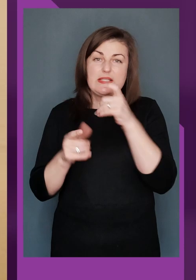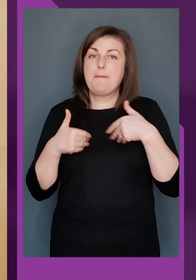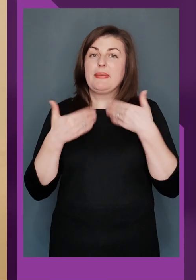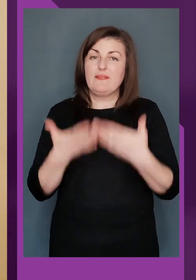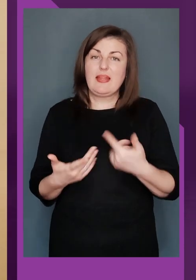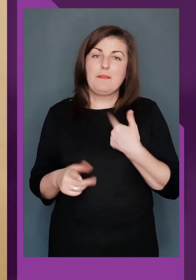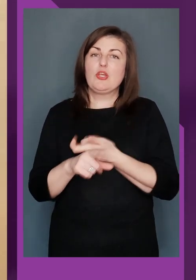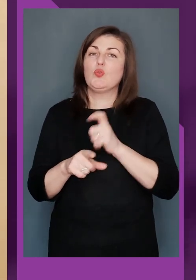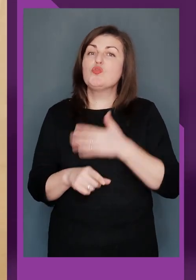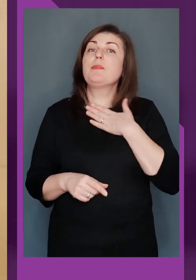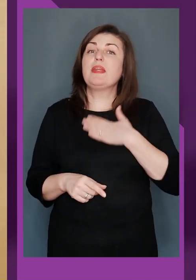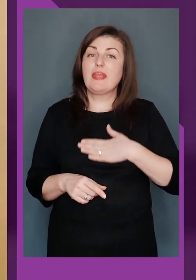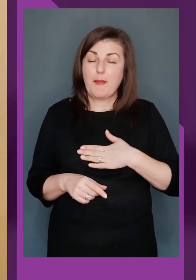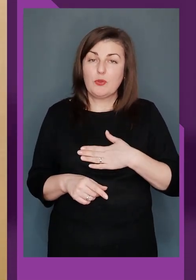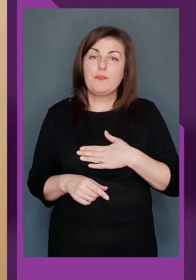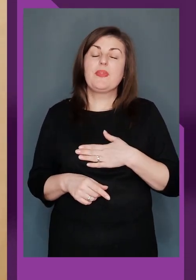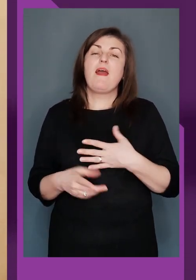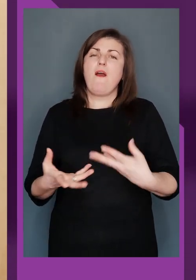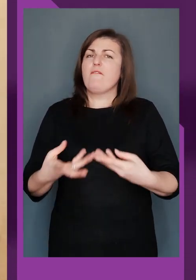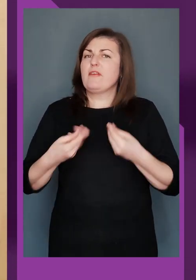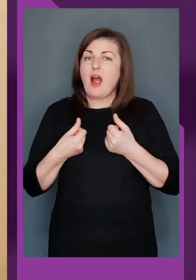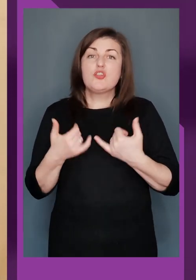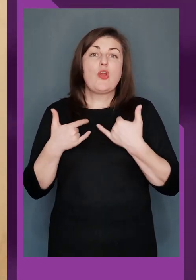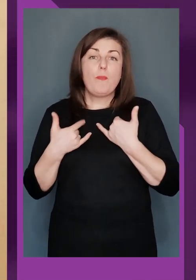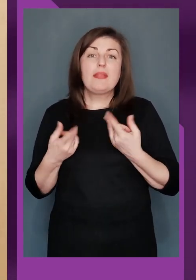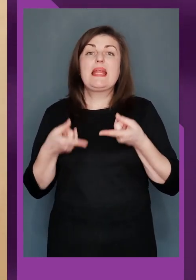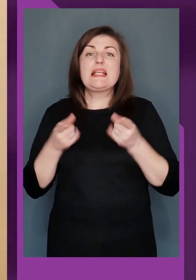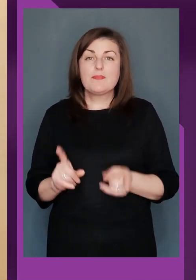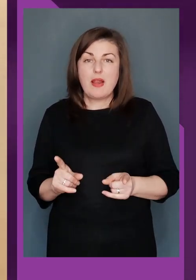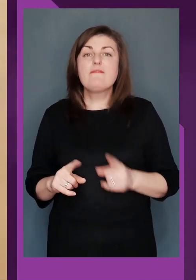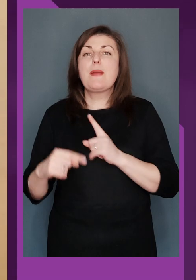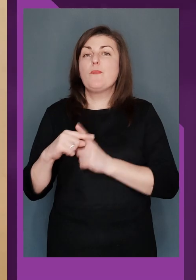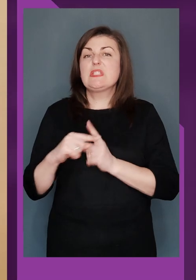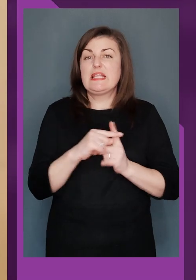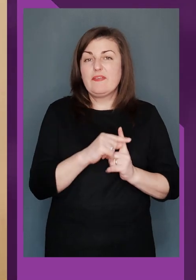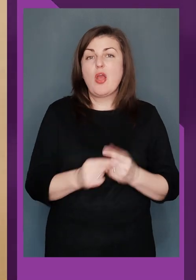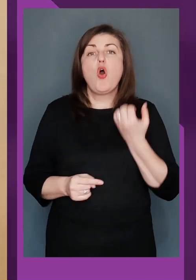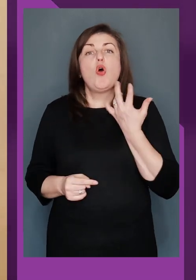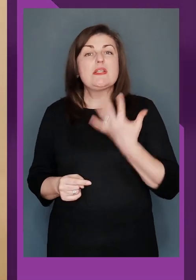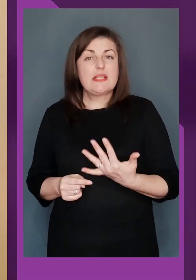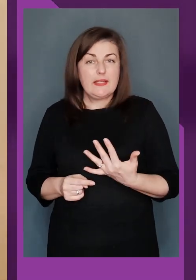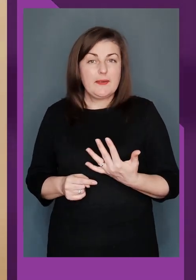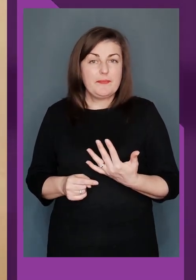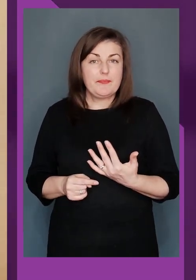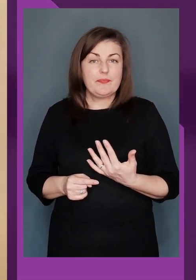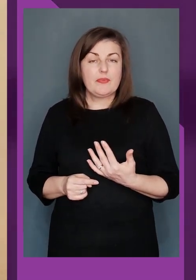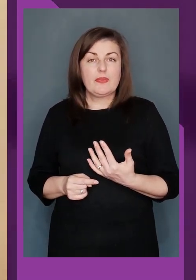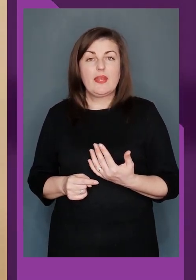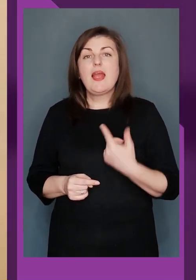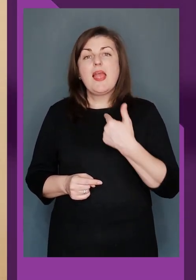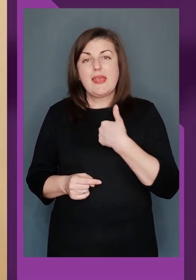Дякую за привітання. Мені дуже приємно. Враження у мене насправді позитивні, оскільки